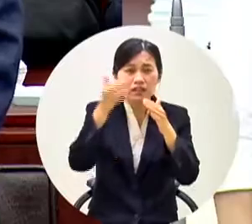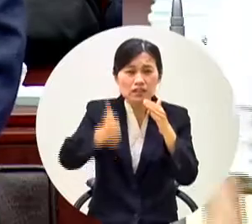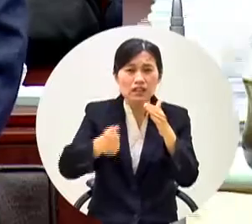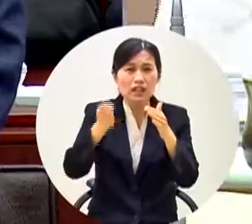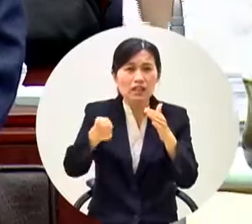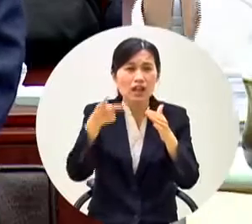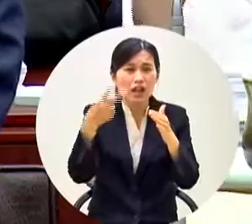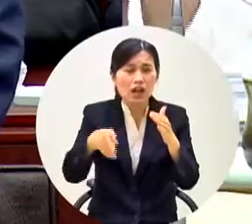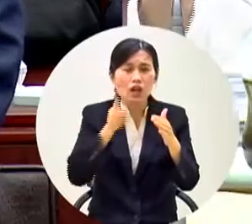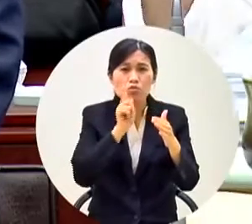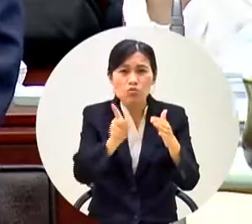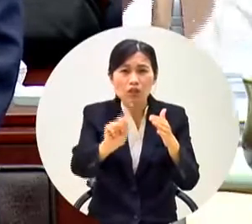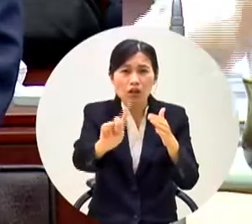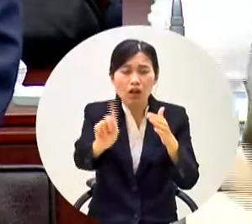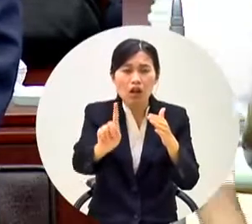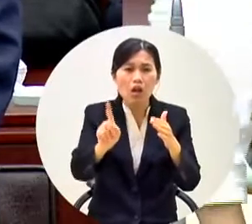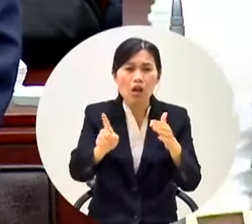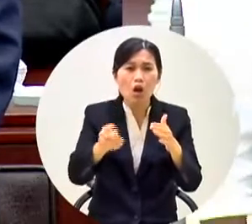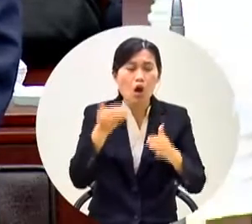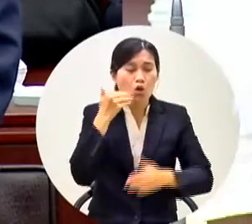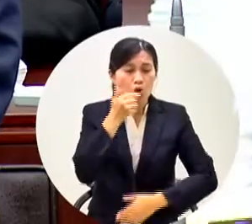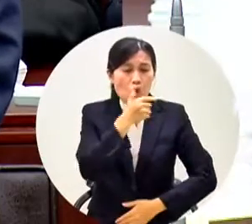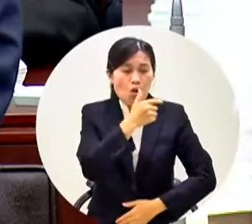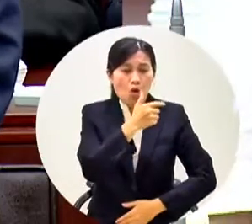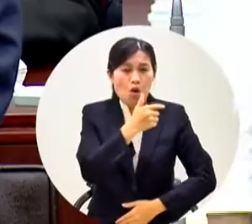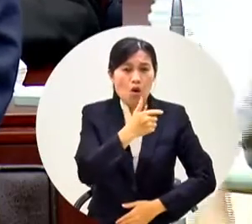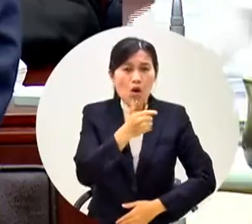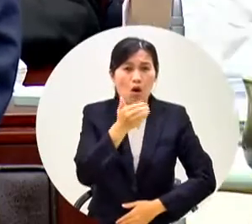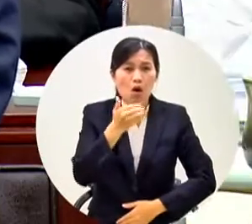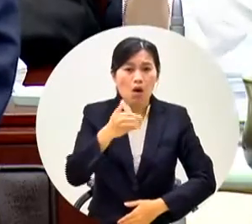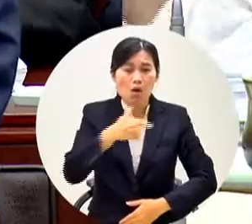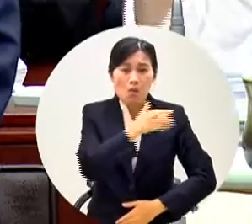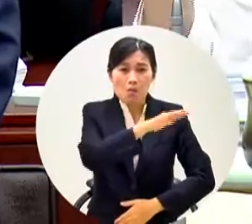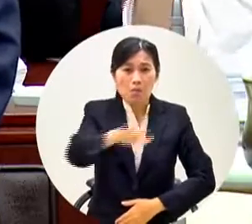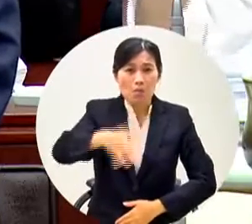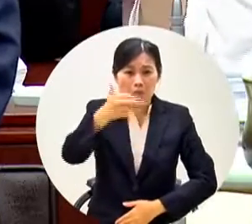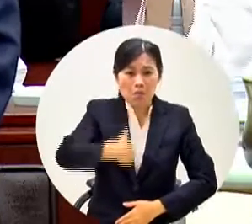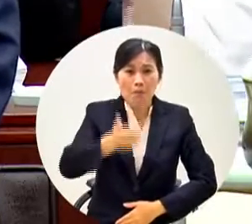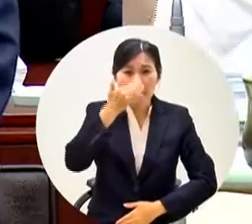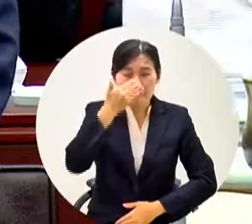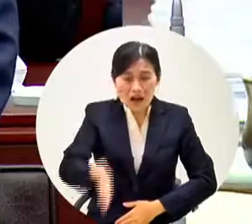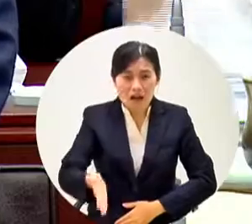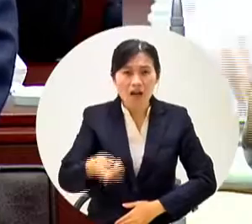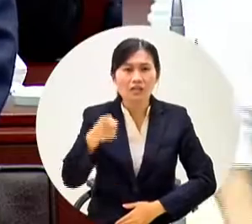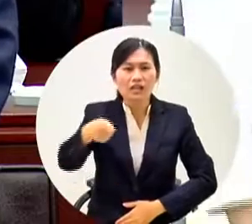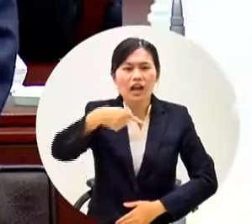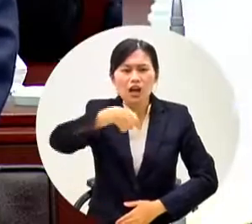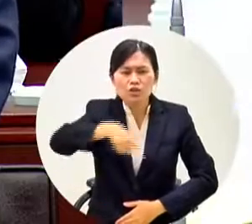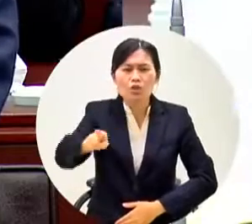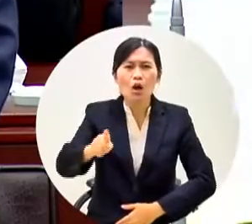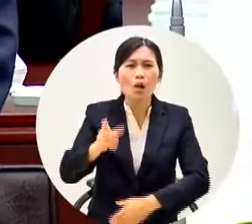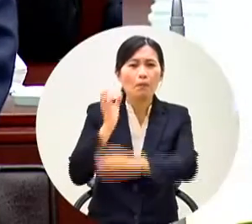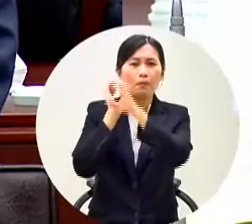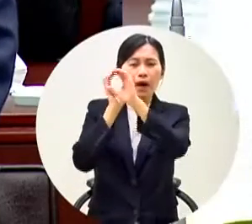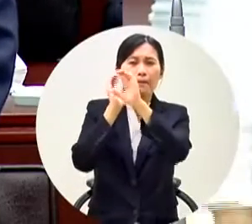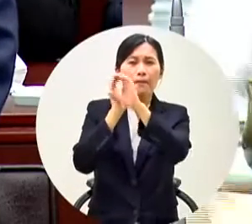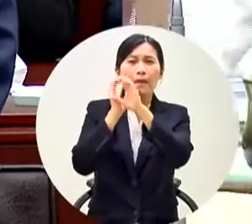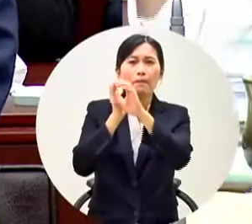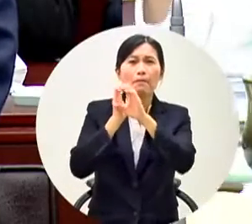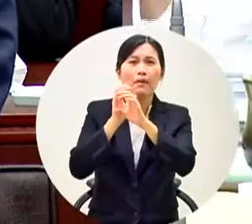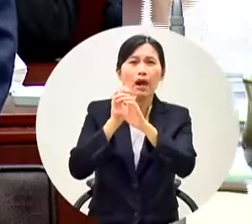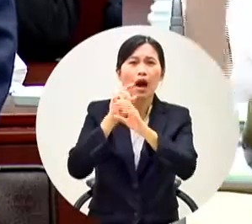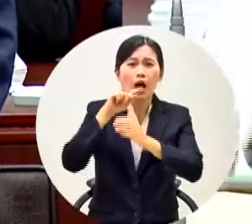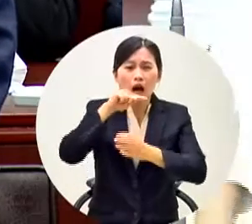他說他總統如果沒有當選他就要去賣搖搖兵了那個葉副市長